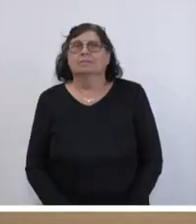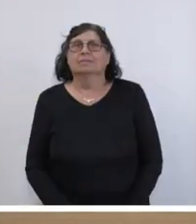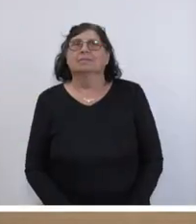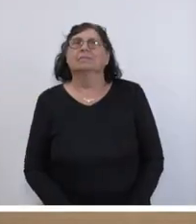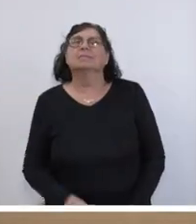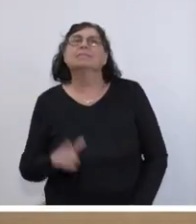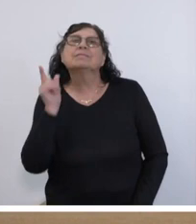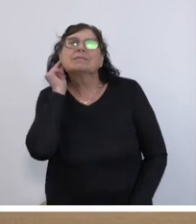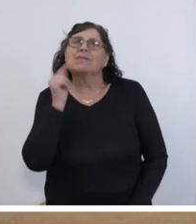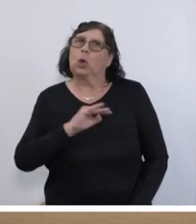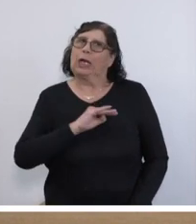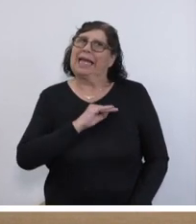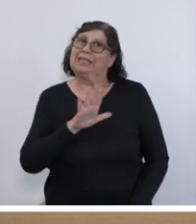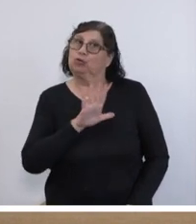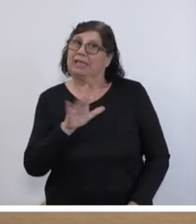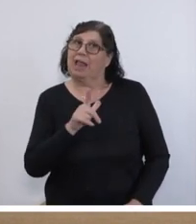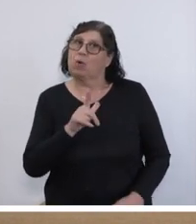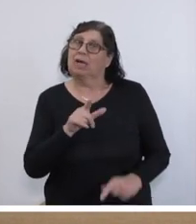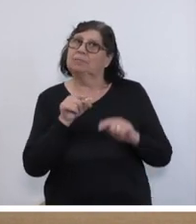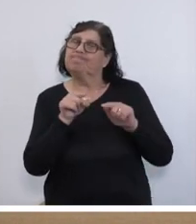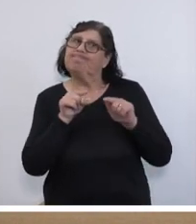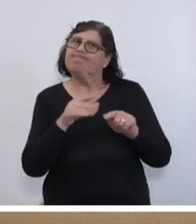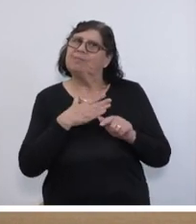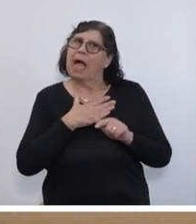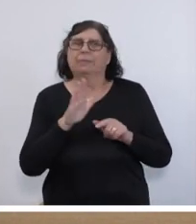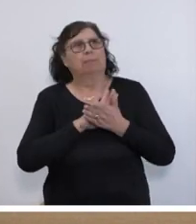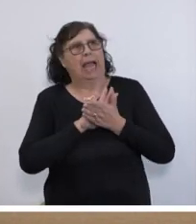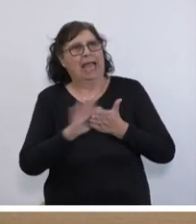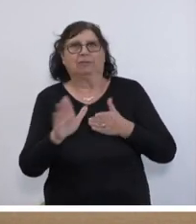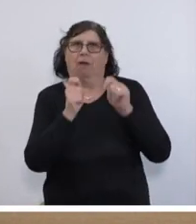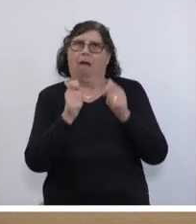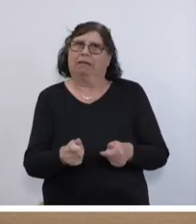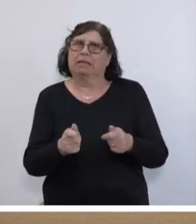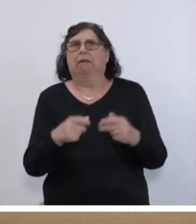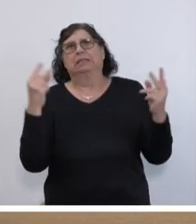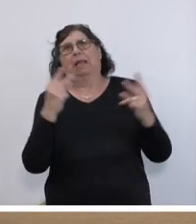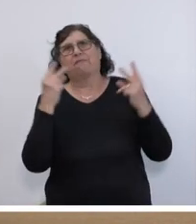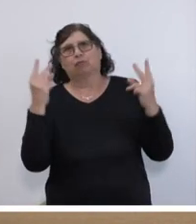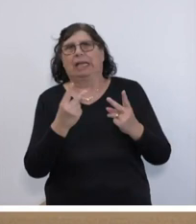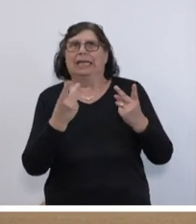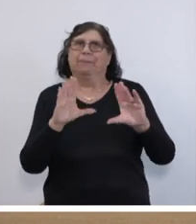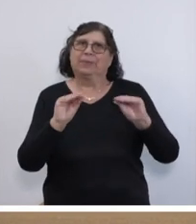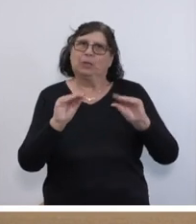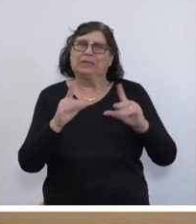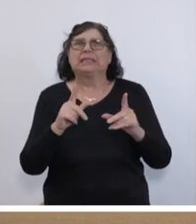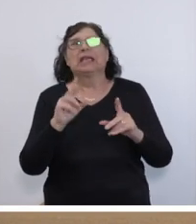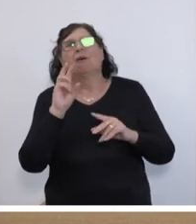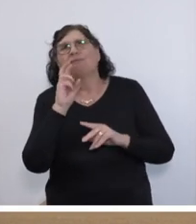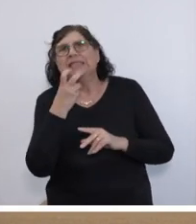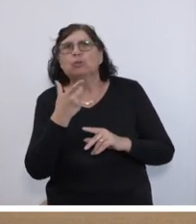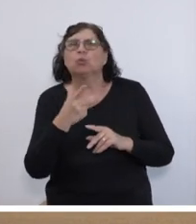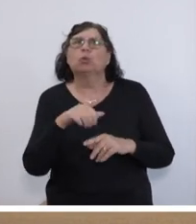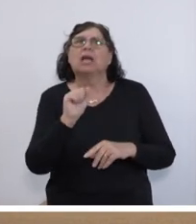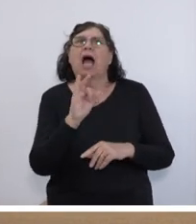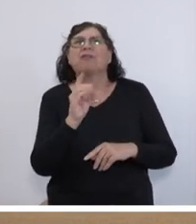Frau Kollegin Schindelhauer, Sie haben also diesen ganz einfachen Antrag natürlich dazu ausgenutzt und versucht, der AfD